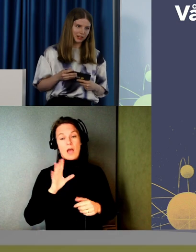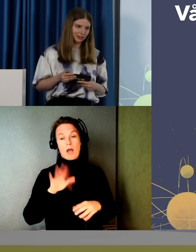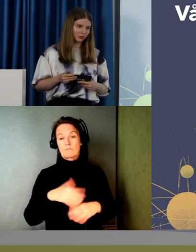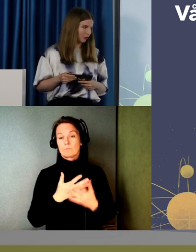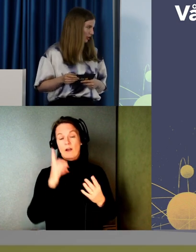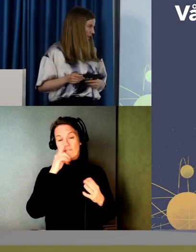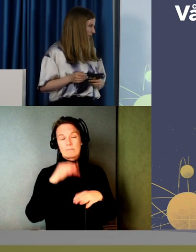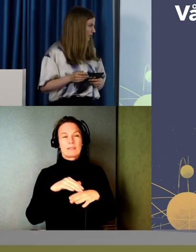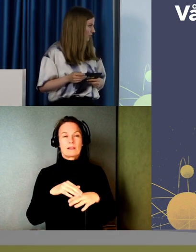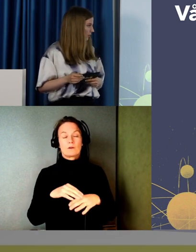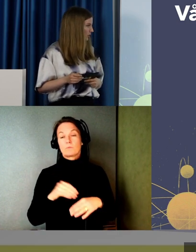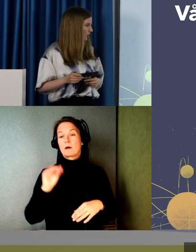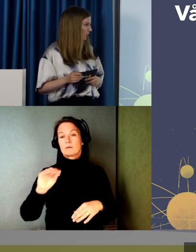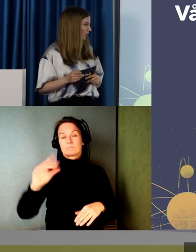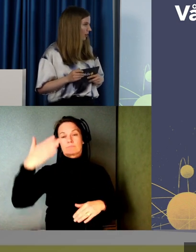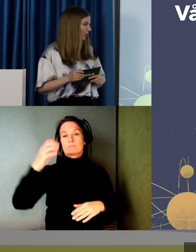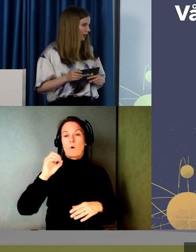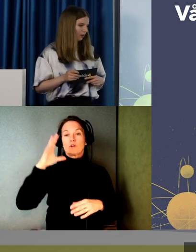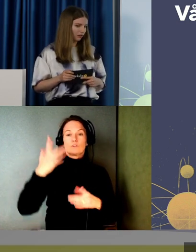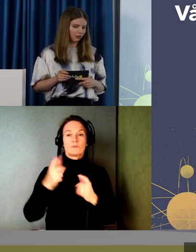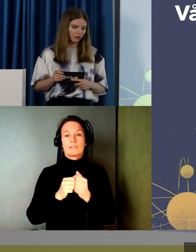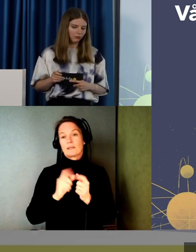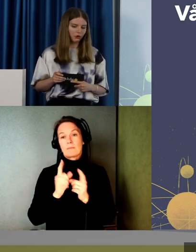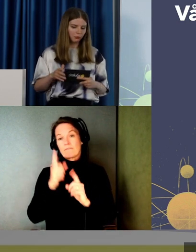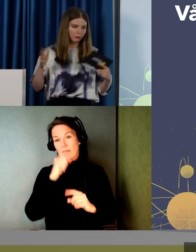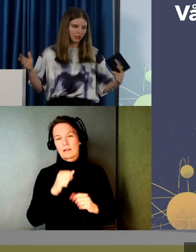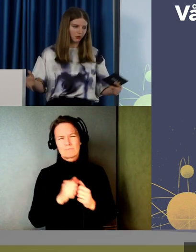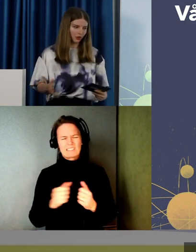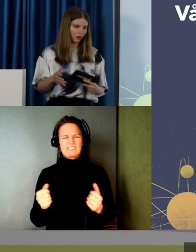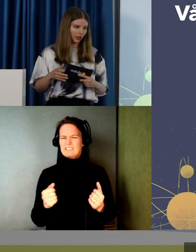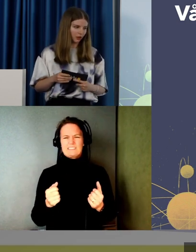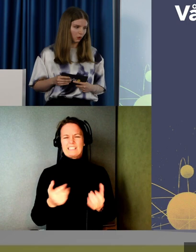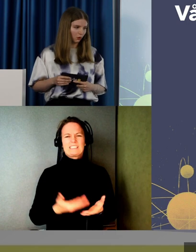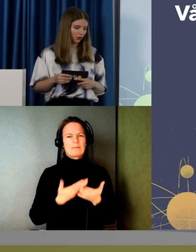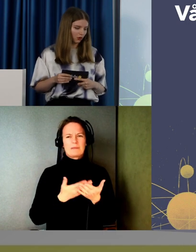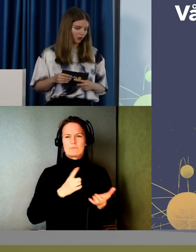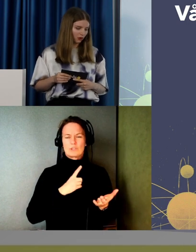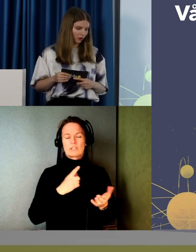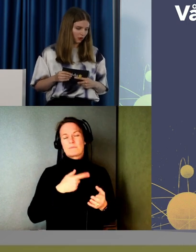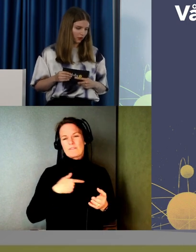Och det berättar ju inte så mycket. Så vi försökte också fånga upp mer sådana saker.